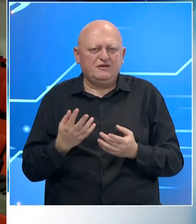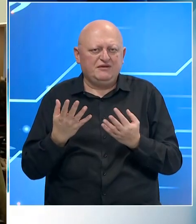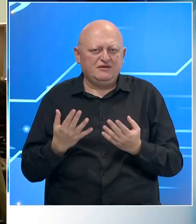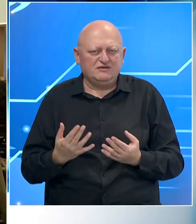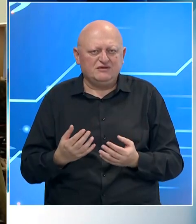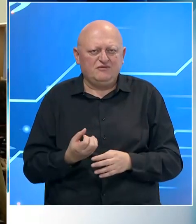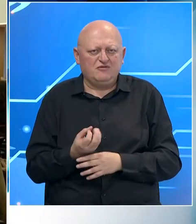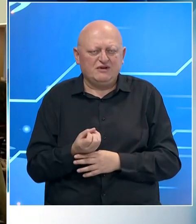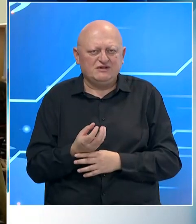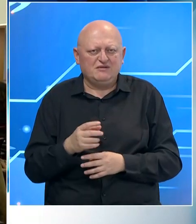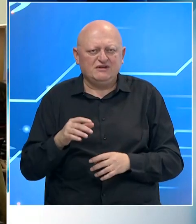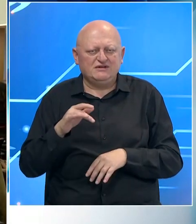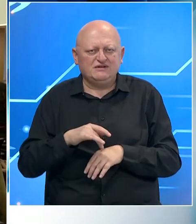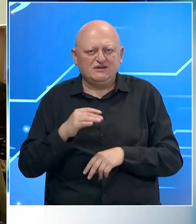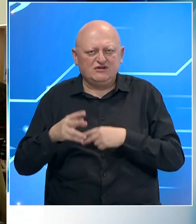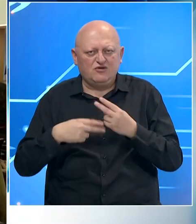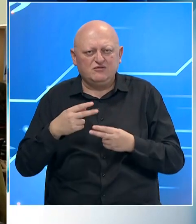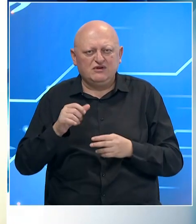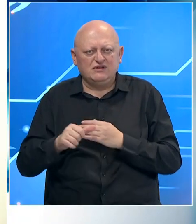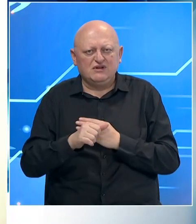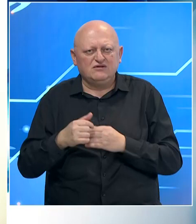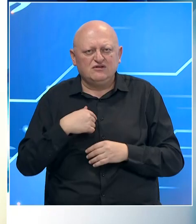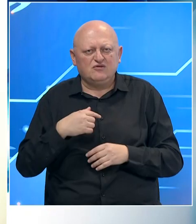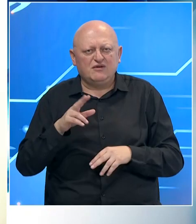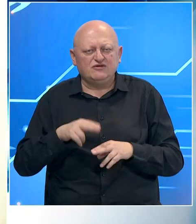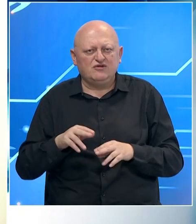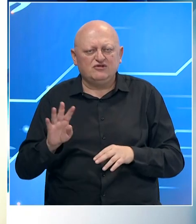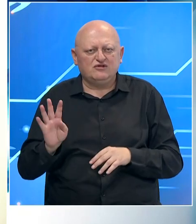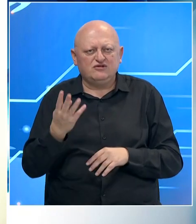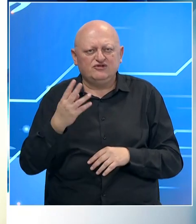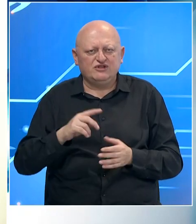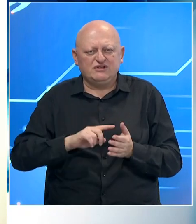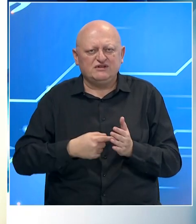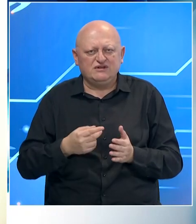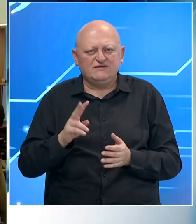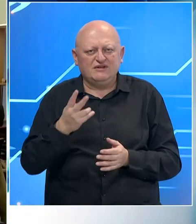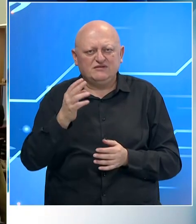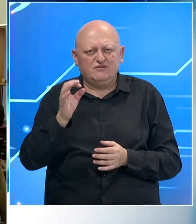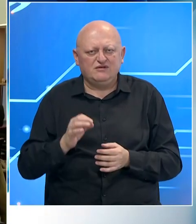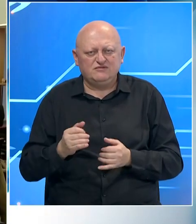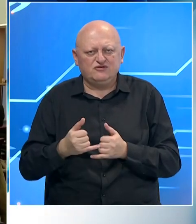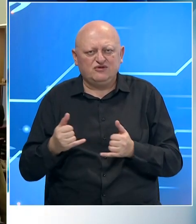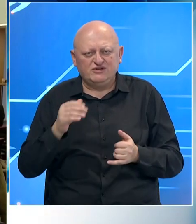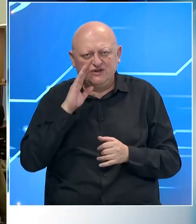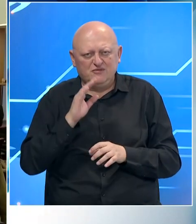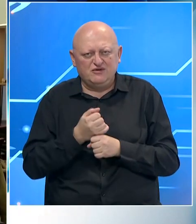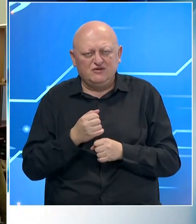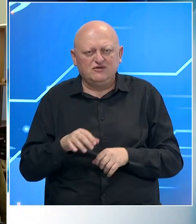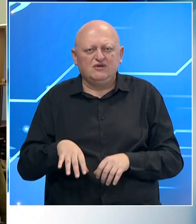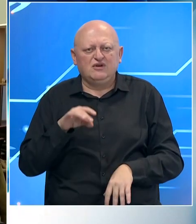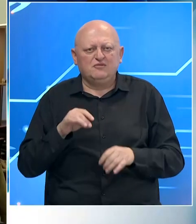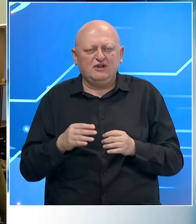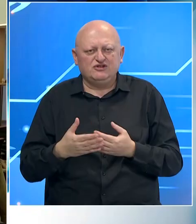Prema preliminarnim informacijama iz CIK-a do 11 sati je svoje građansko pravo iskoristilo 14,12% građana